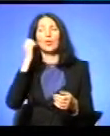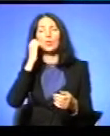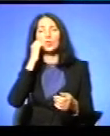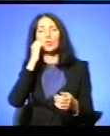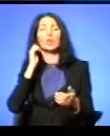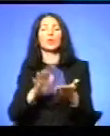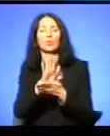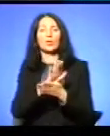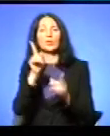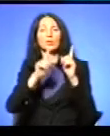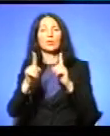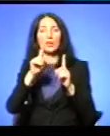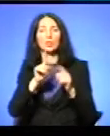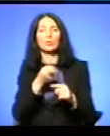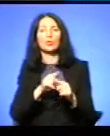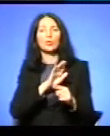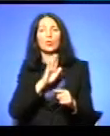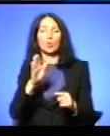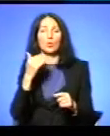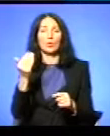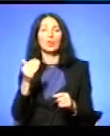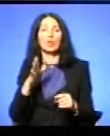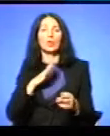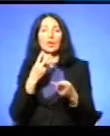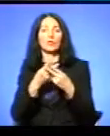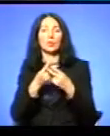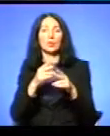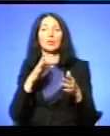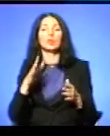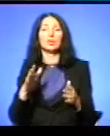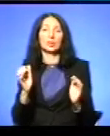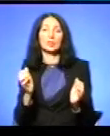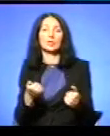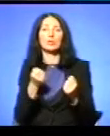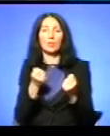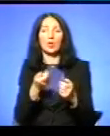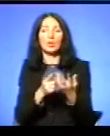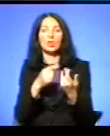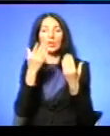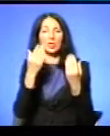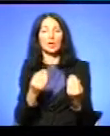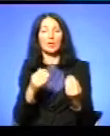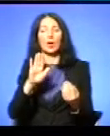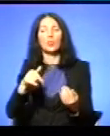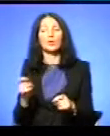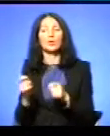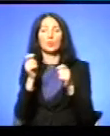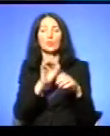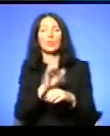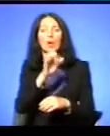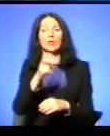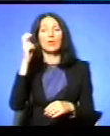Щоб цього не було, вони мене везли в тюрму Там тримали ще кілька тів, поки дітака не привезли сюди І випустили, власне,